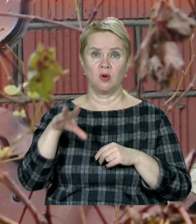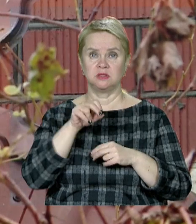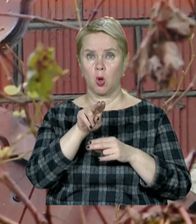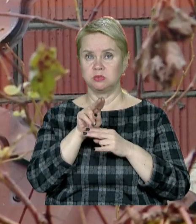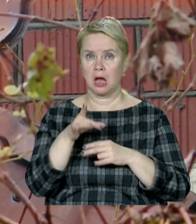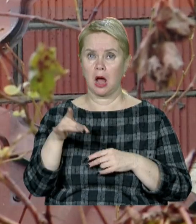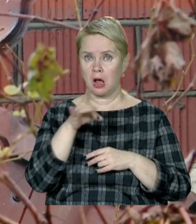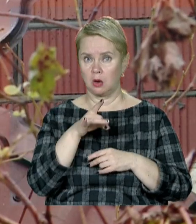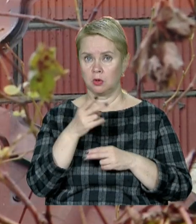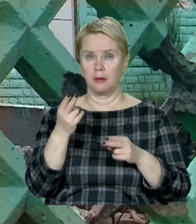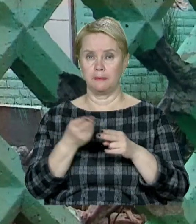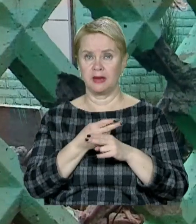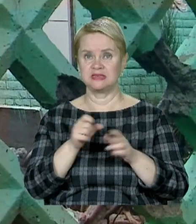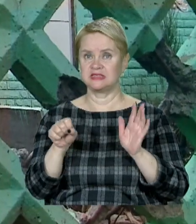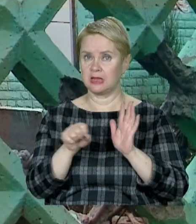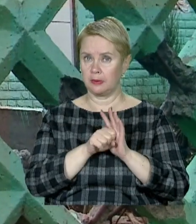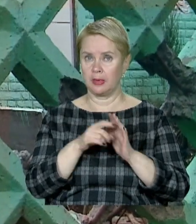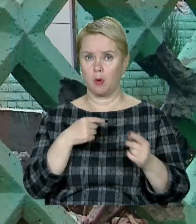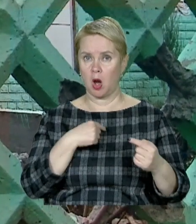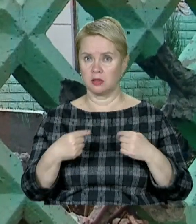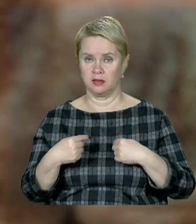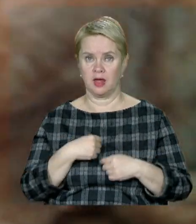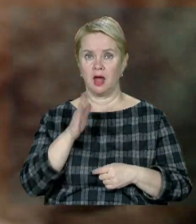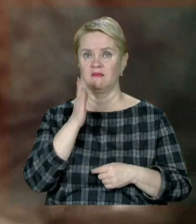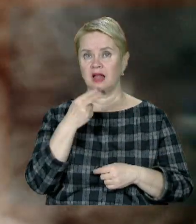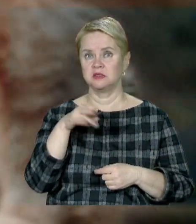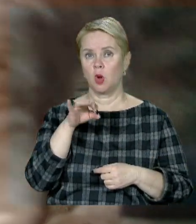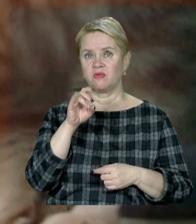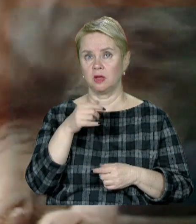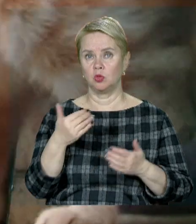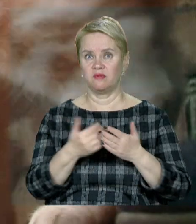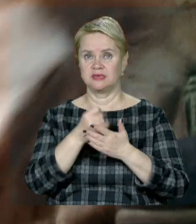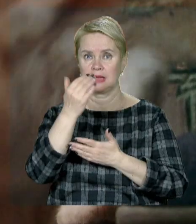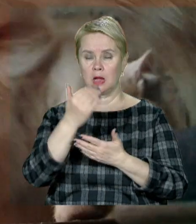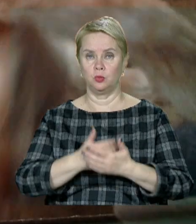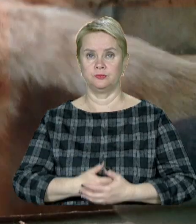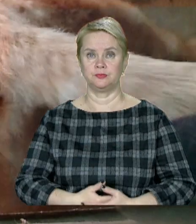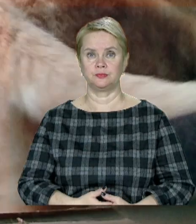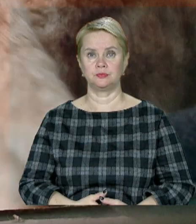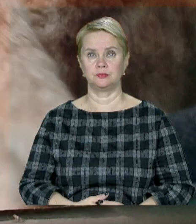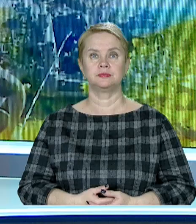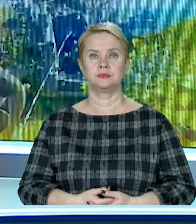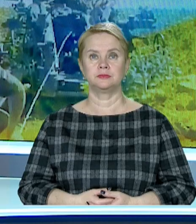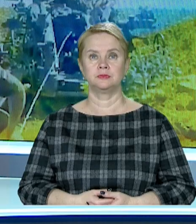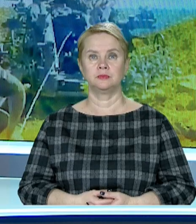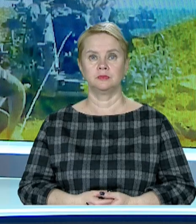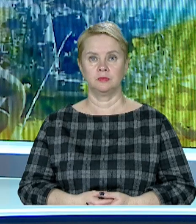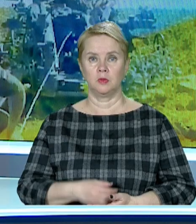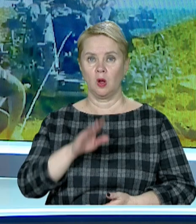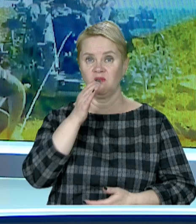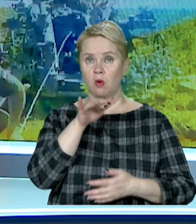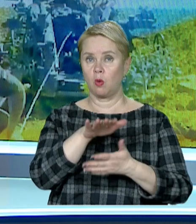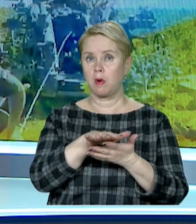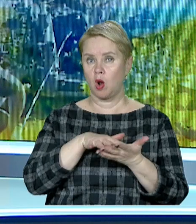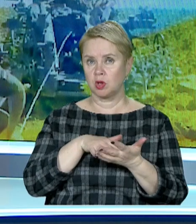обстріляних районах обійшлося без загиблих та поранених. Владислав Авдієнко, новини 11 каналу. Ворог